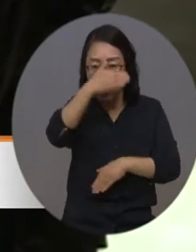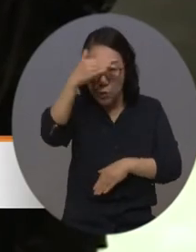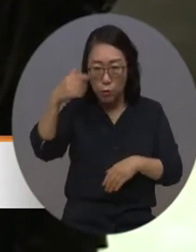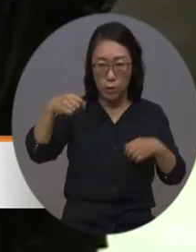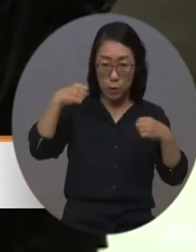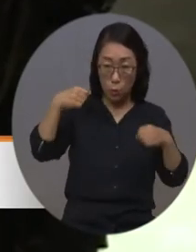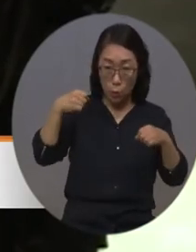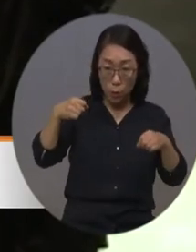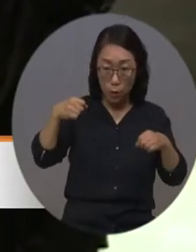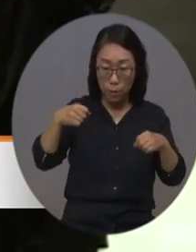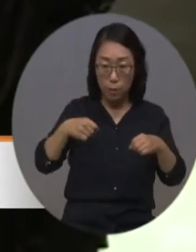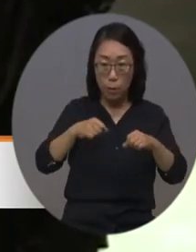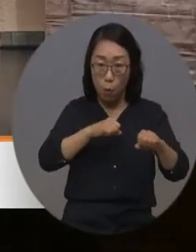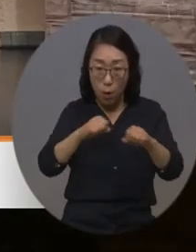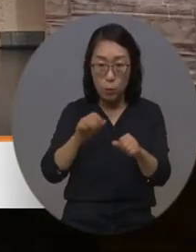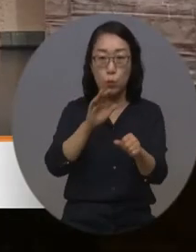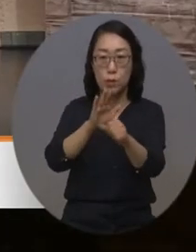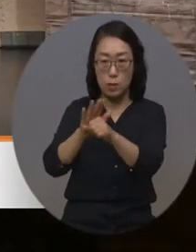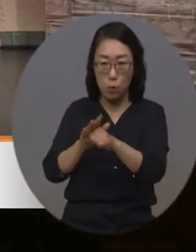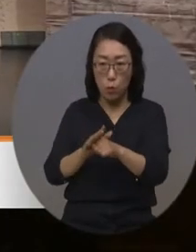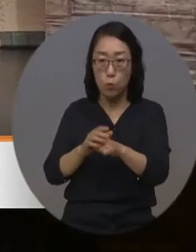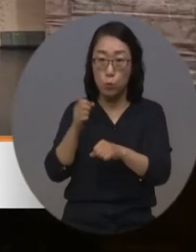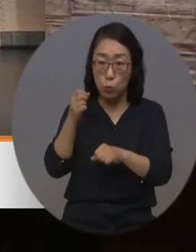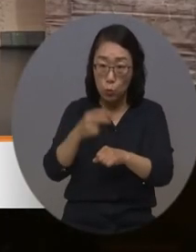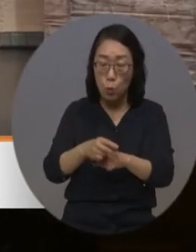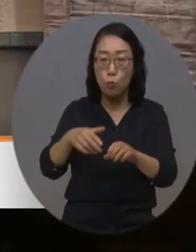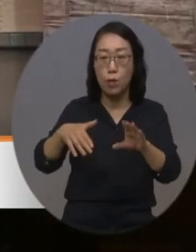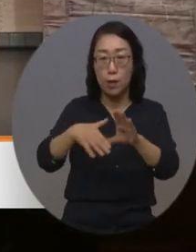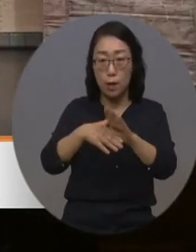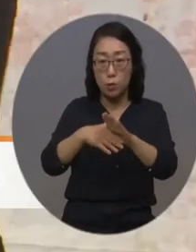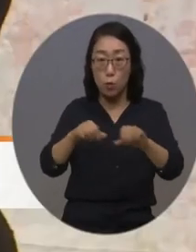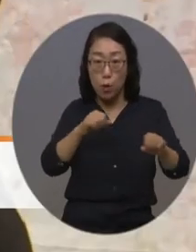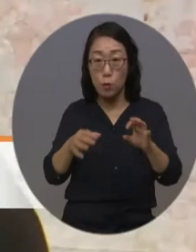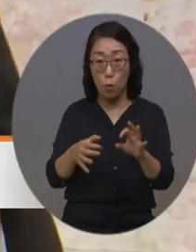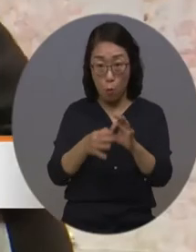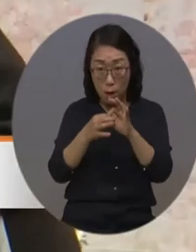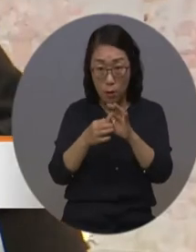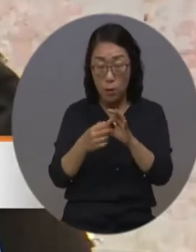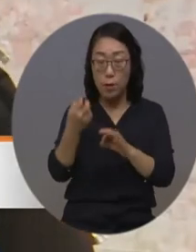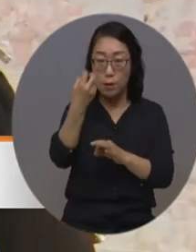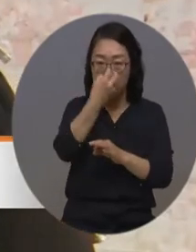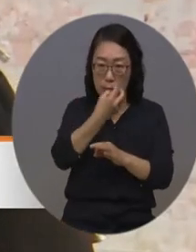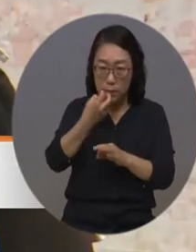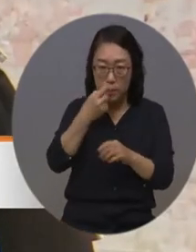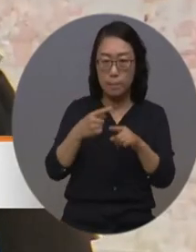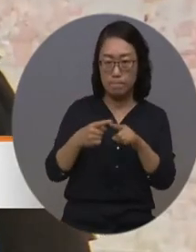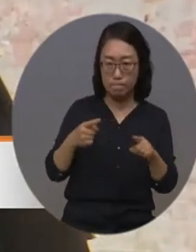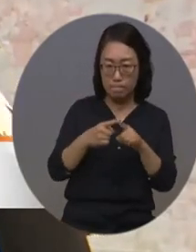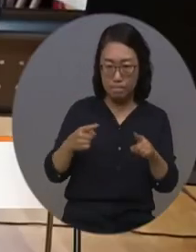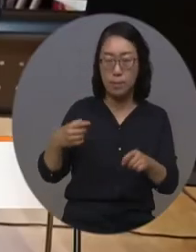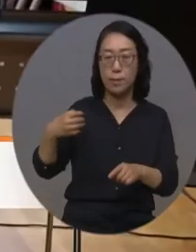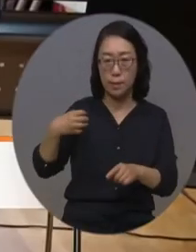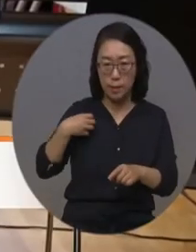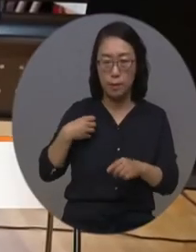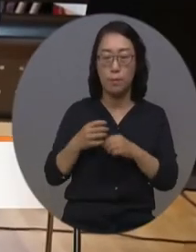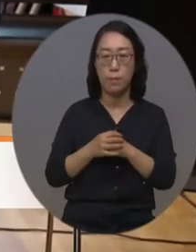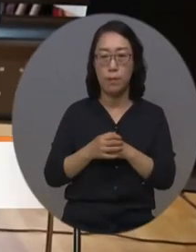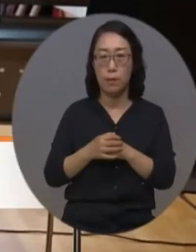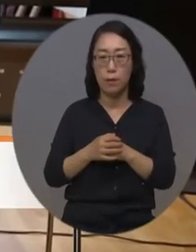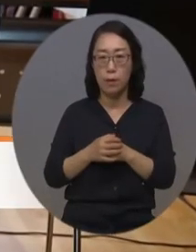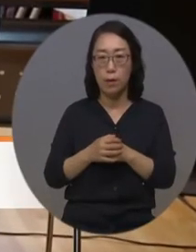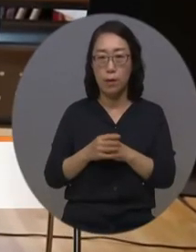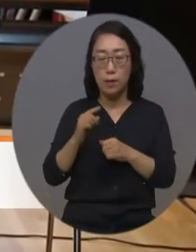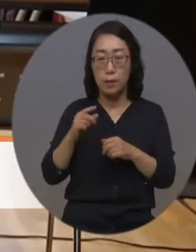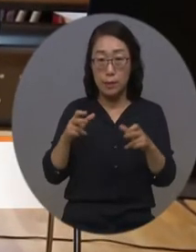창작활동지원 등 장애예술인 문화예술활동지원에 관한 주요사항을 심의하게 됩니다. 한편